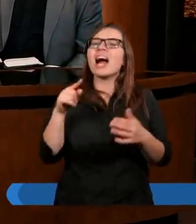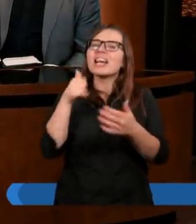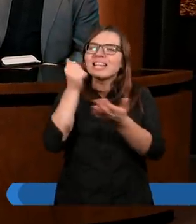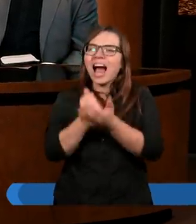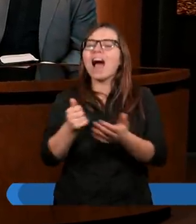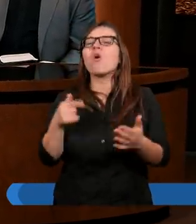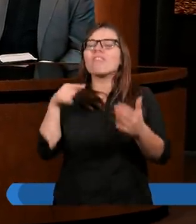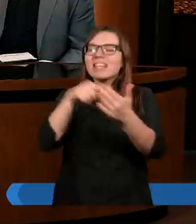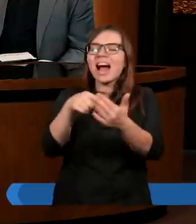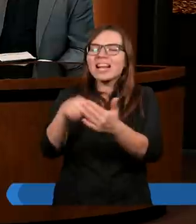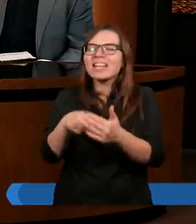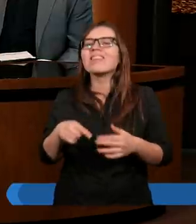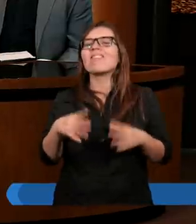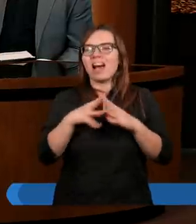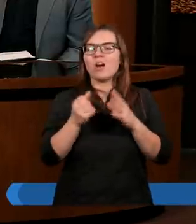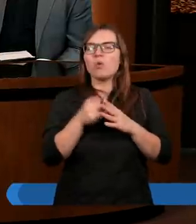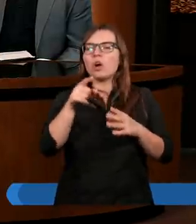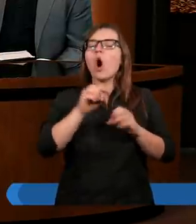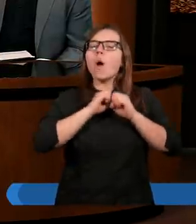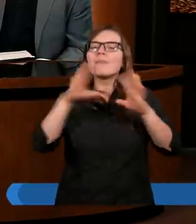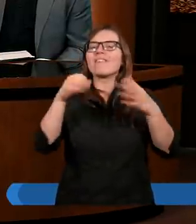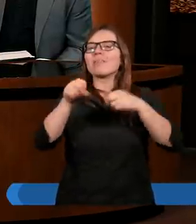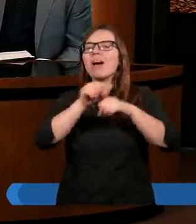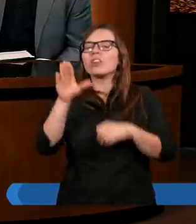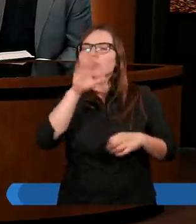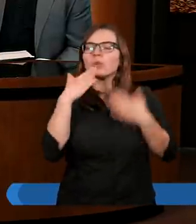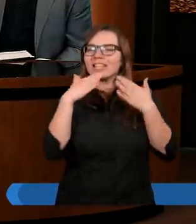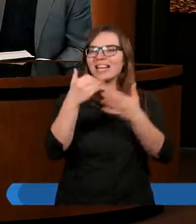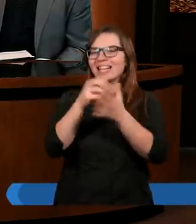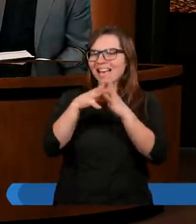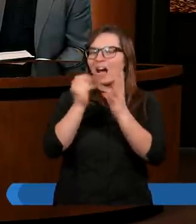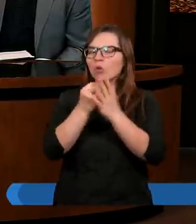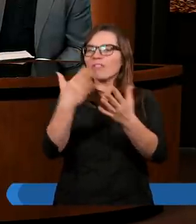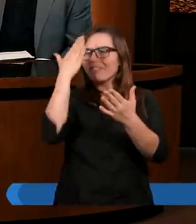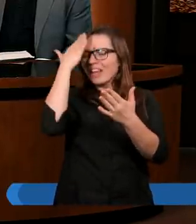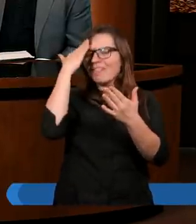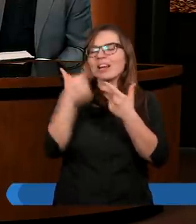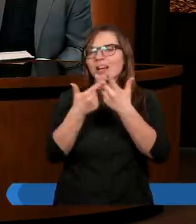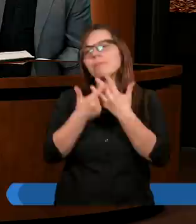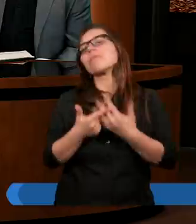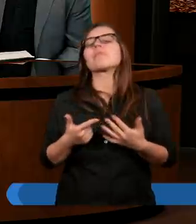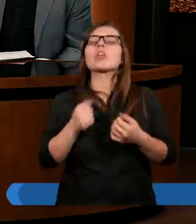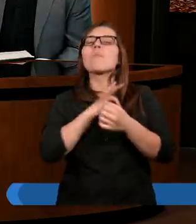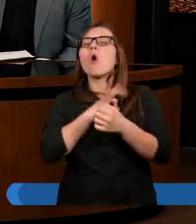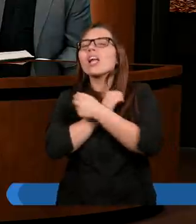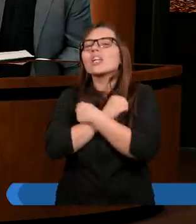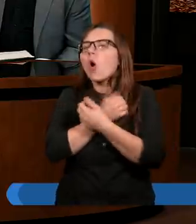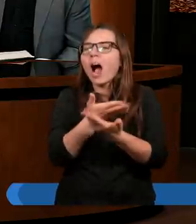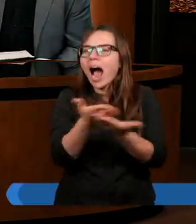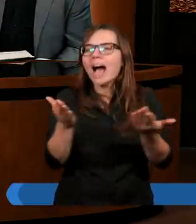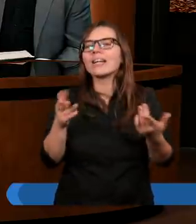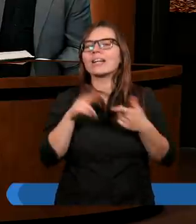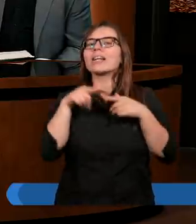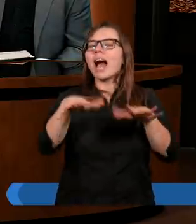teraz została objawiona sprawiedliwość Boża. Kochani, mnie frapuje